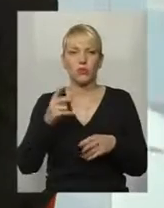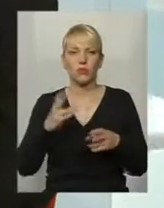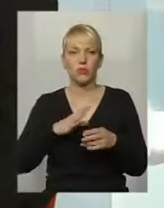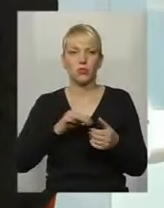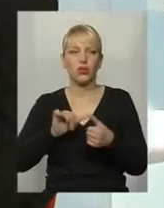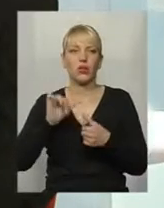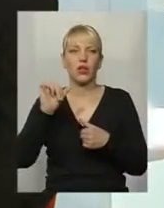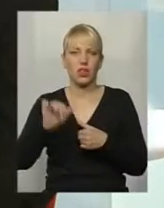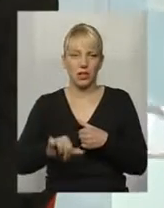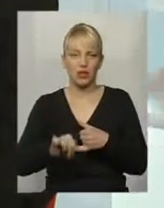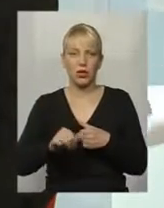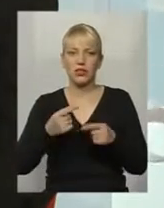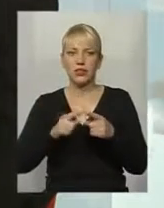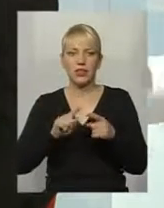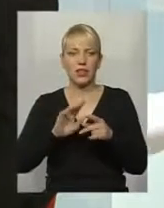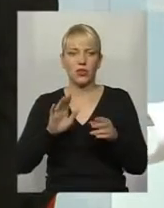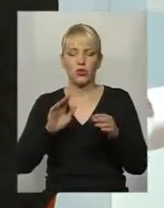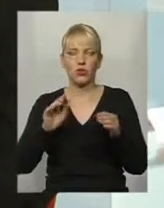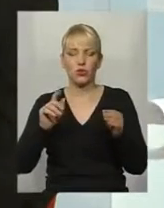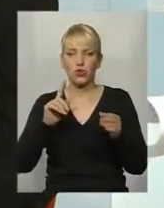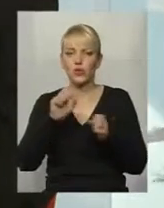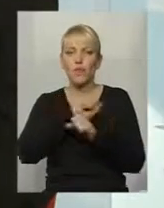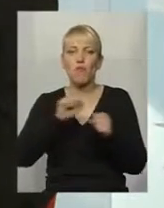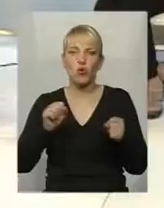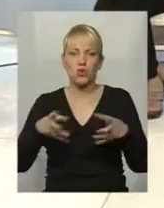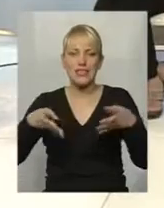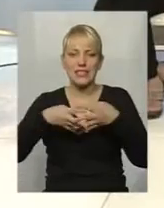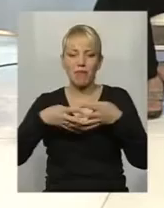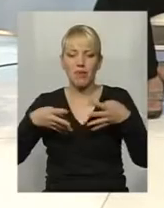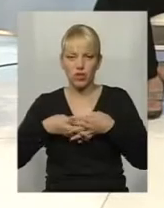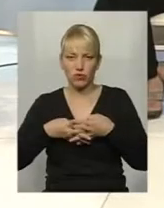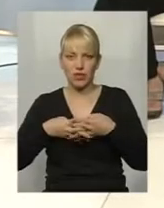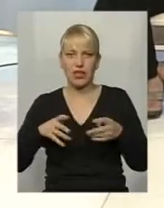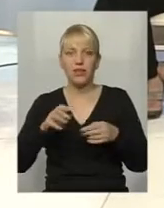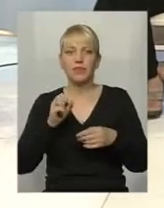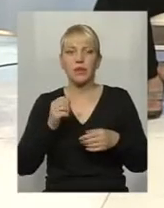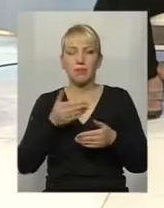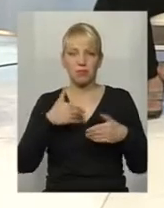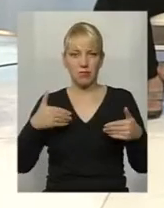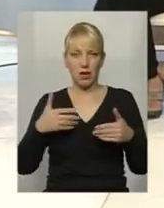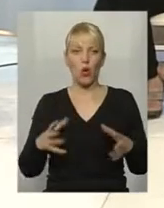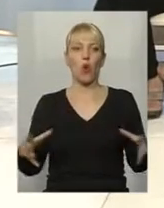це недопустимо, щоб їх змішувати ще з якимось категорієм. Ми, правда, об'єдналися з СОЇ,